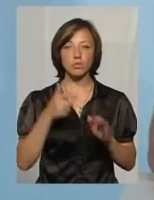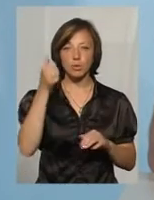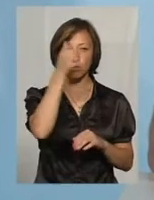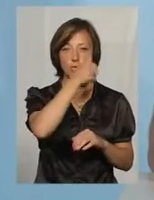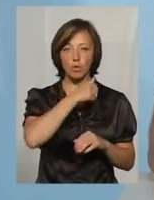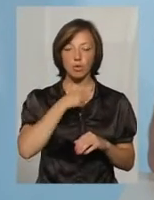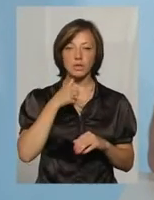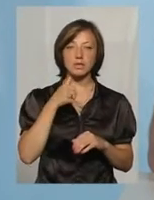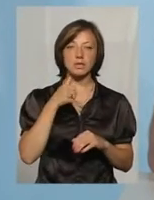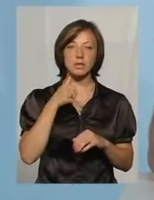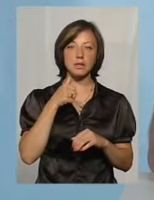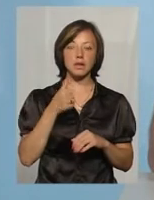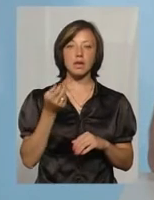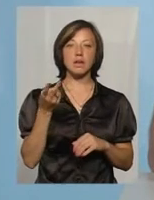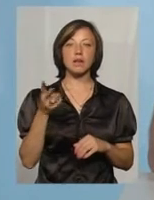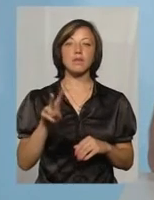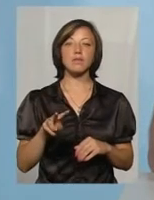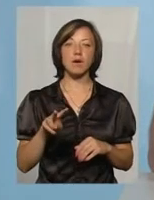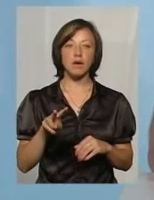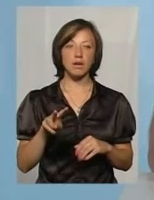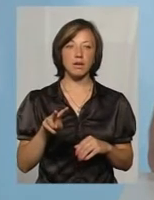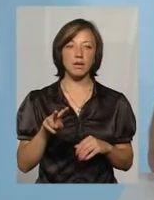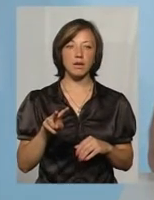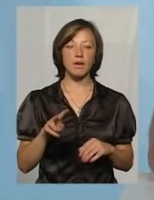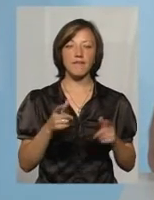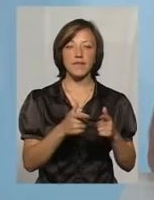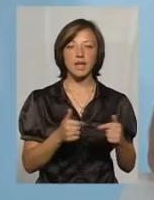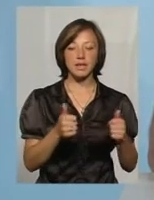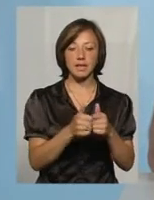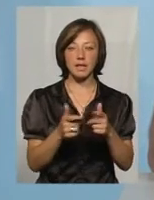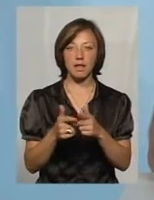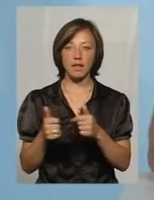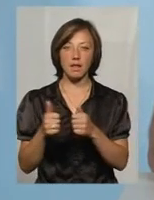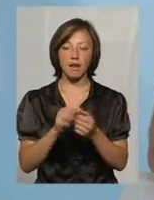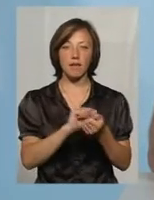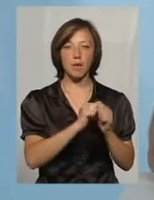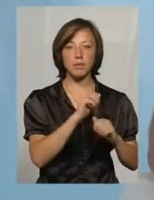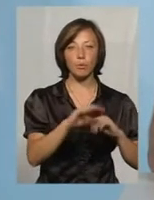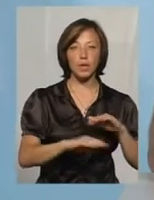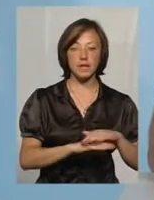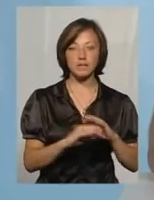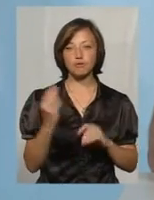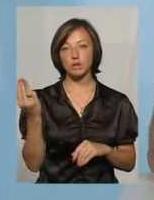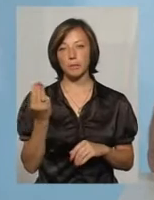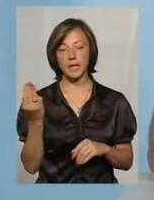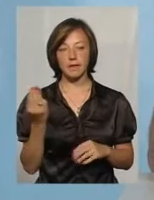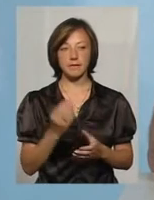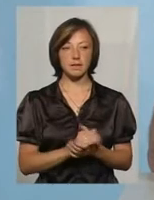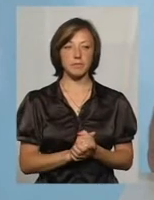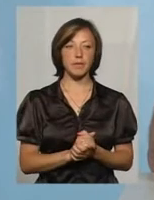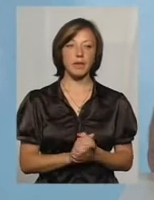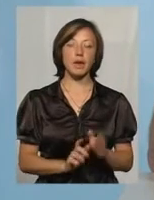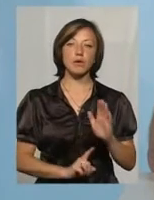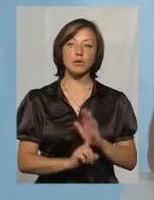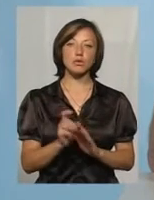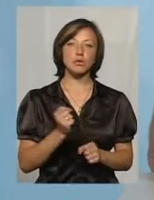два сателітніх відділення в Кам'яці-Подільському і Шепетівці. Розпочинали